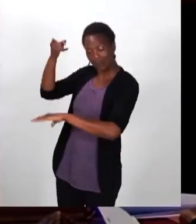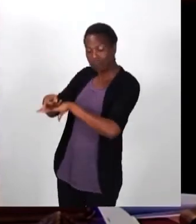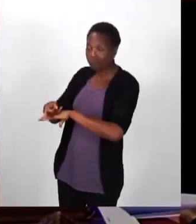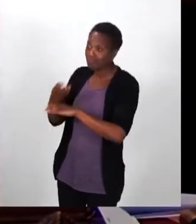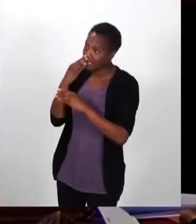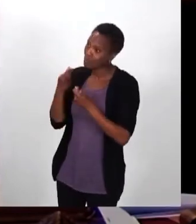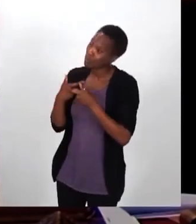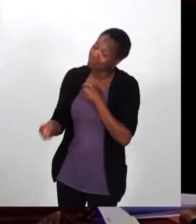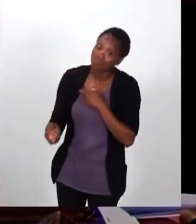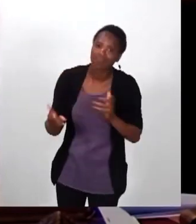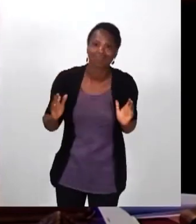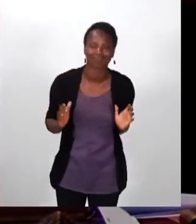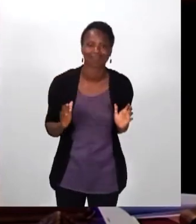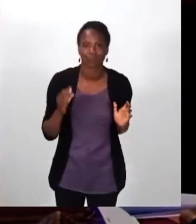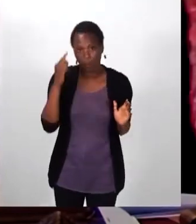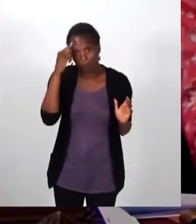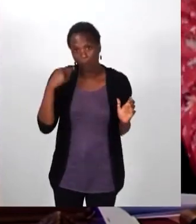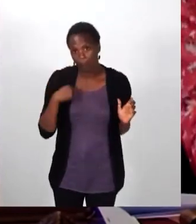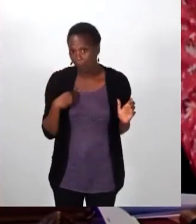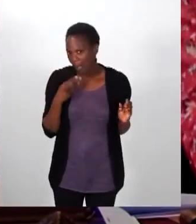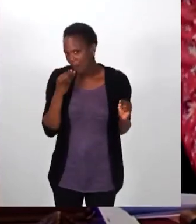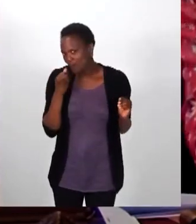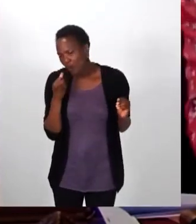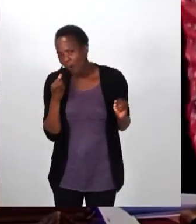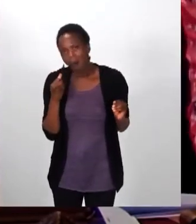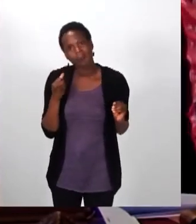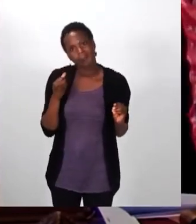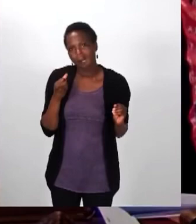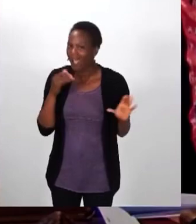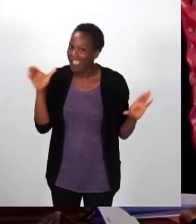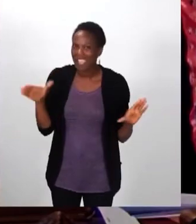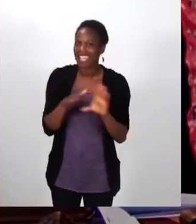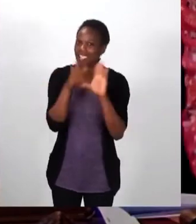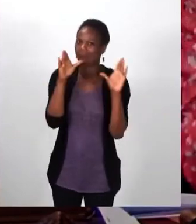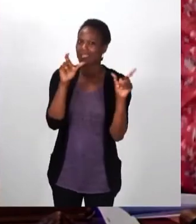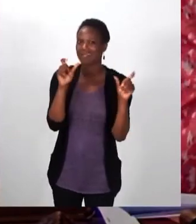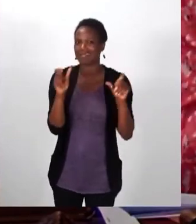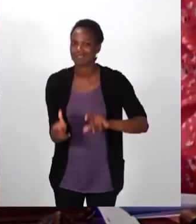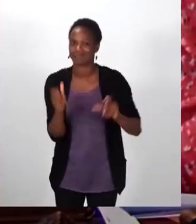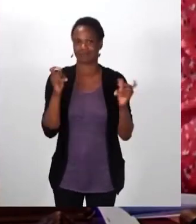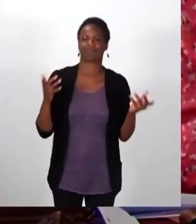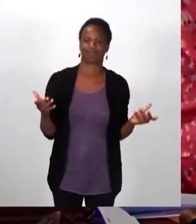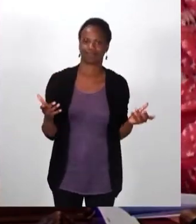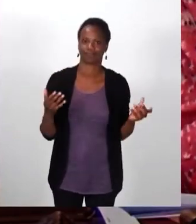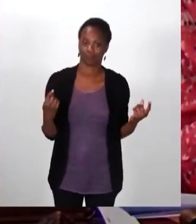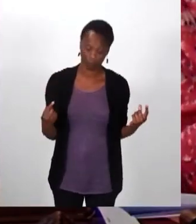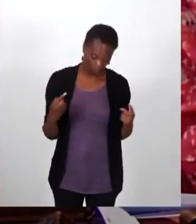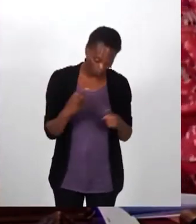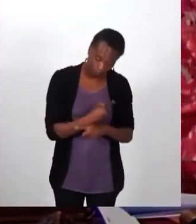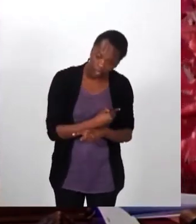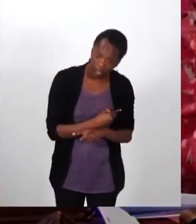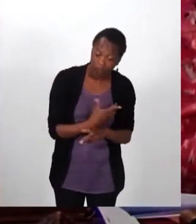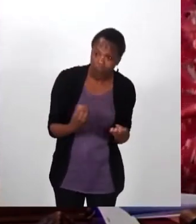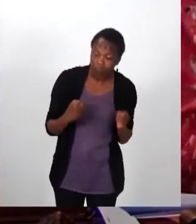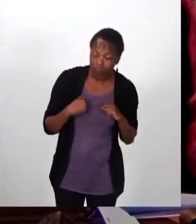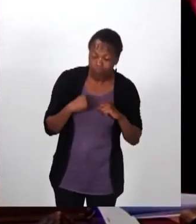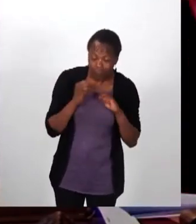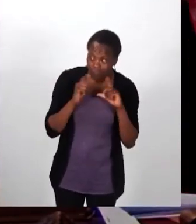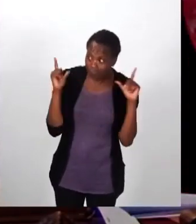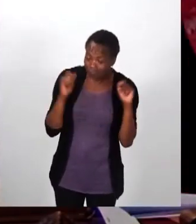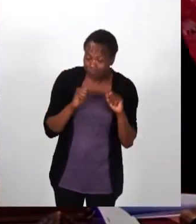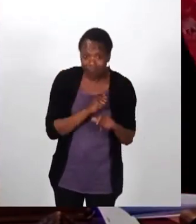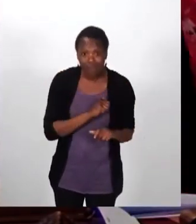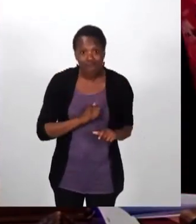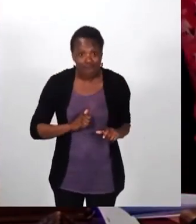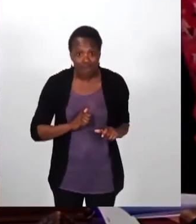Et je trouve pas ça très bon d'une manière générale pour l'image que nous allons donner. En revanche, je suis très étonné. Dès